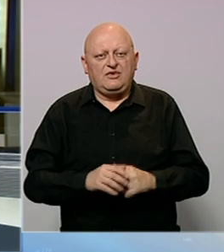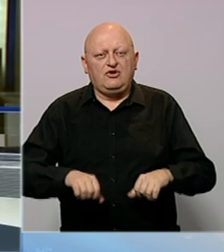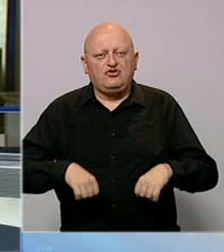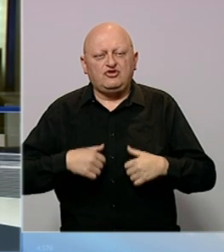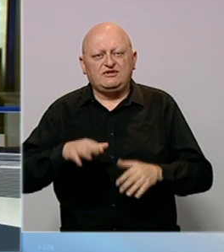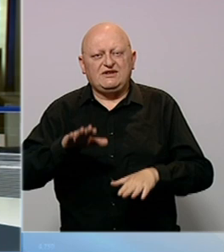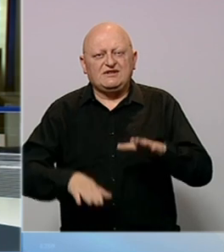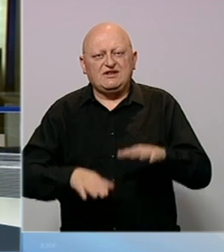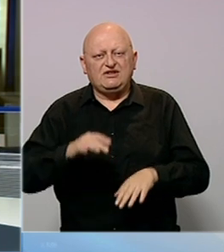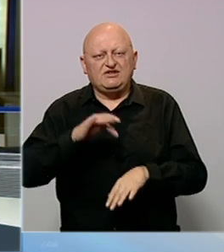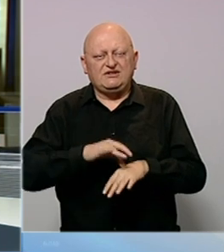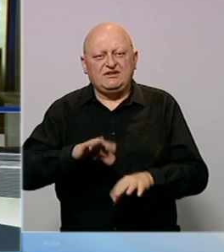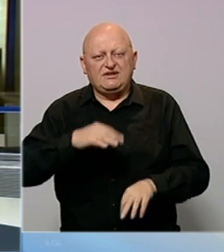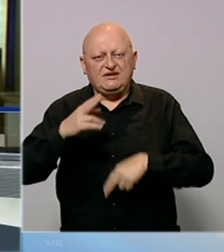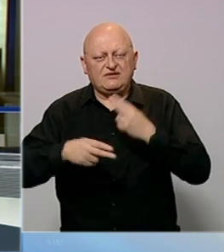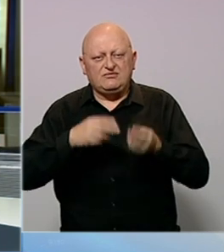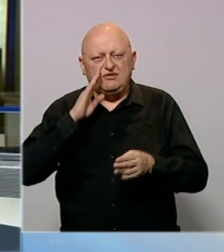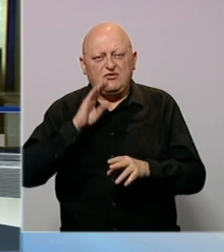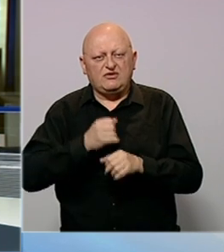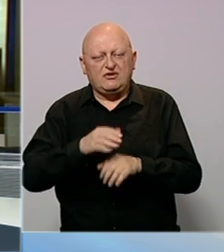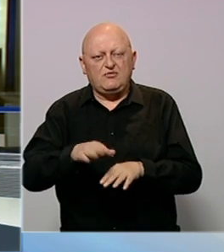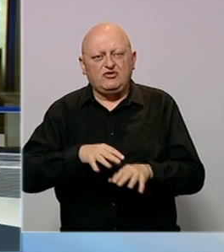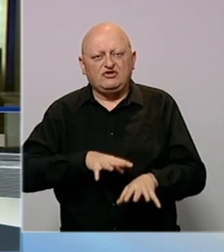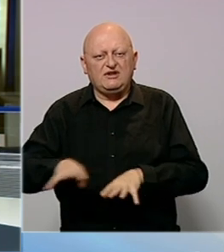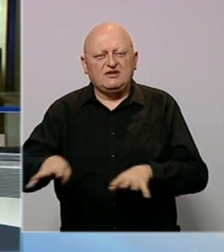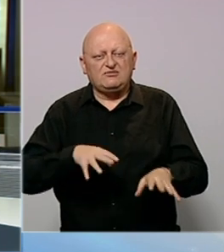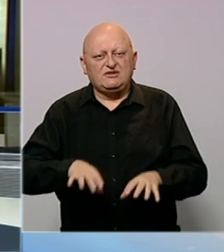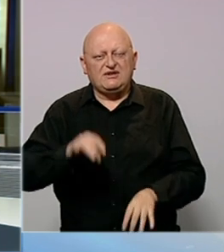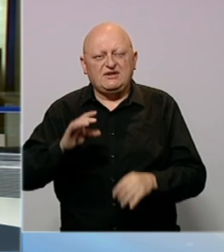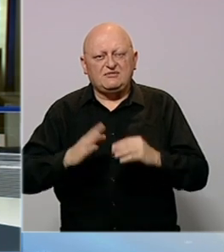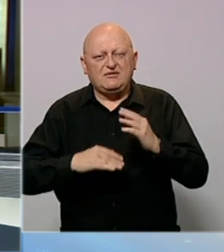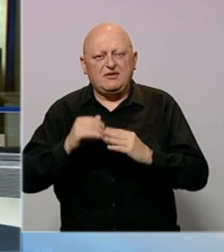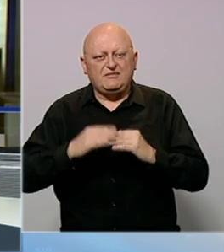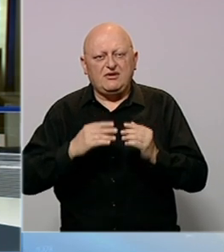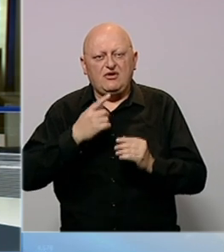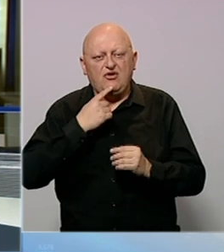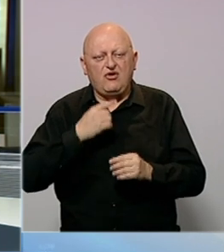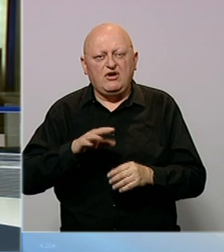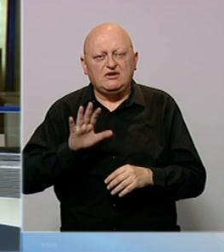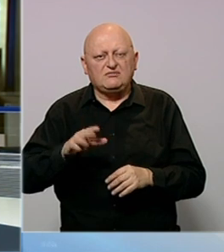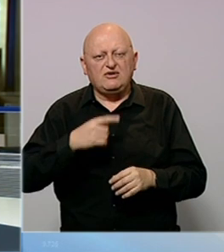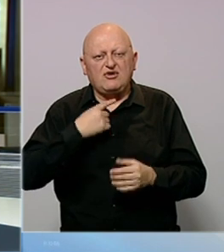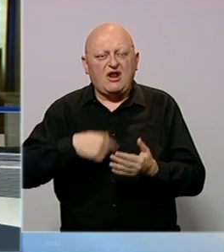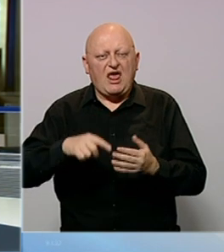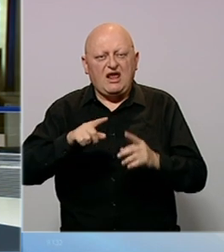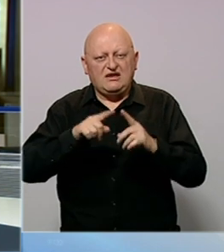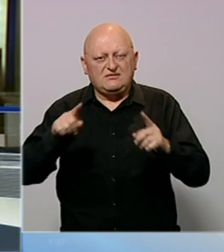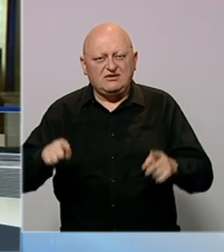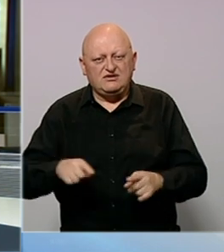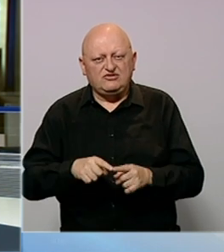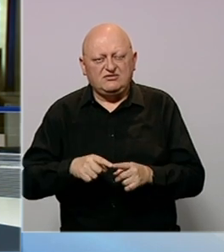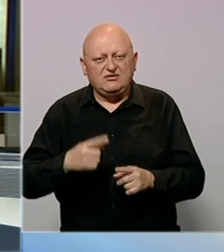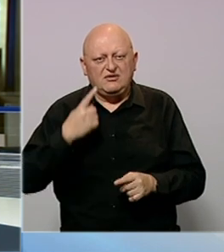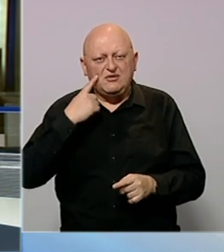Jutro si je iz skladišta Centralne izborne komisije Bosne i Hercegovine počela distribucija izbornog materijala u koji